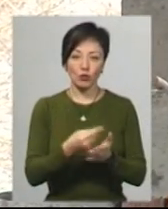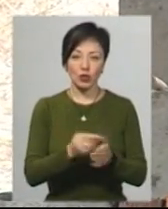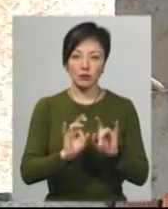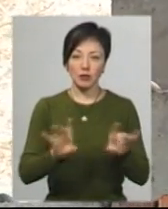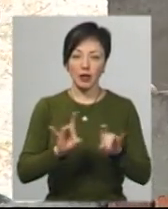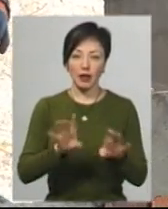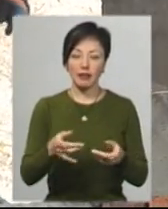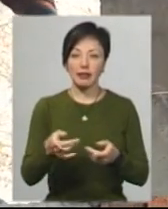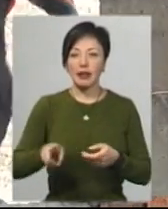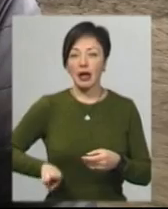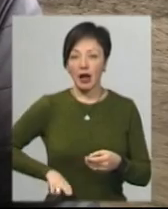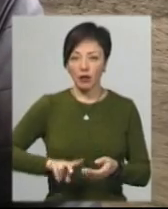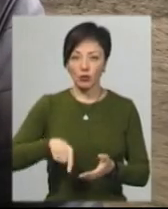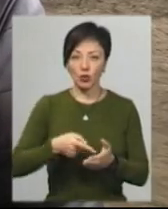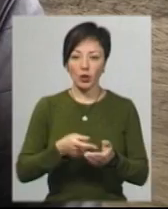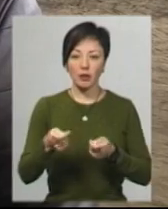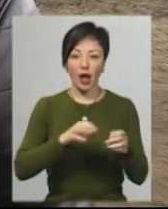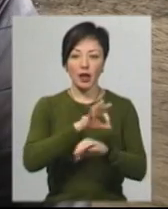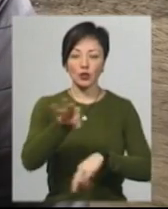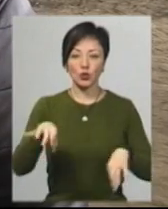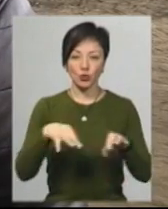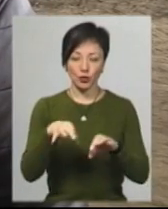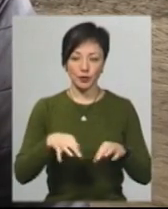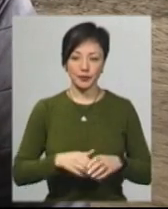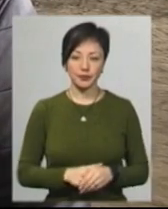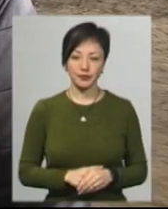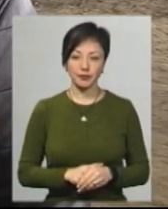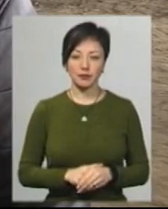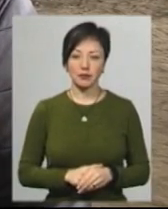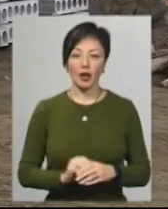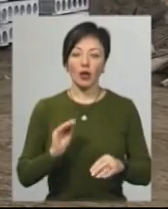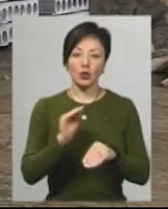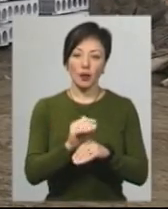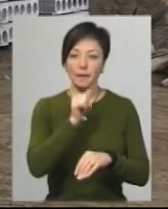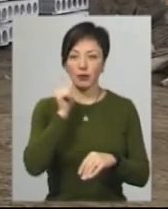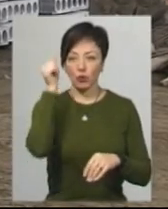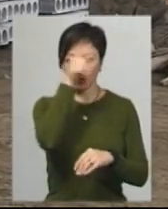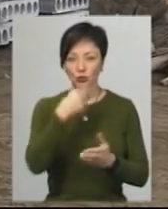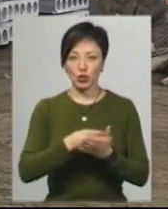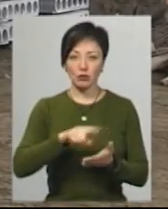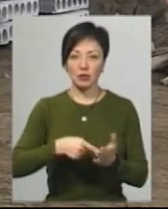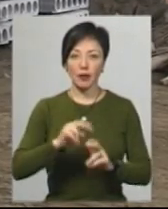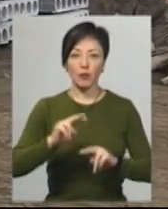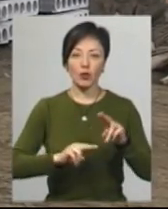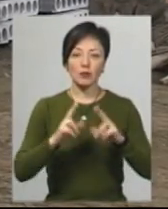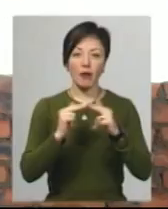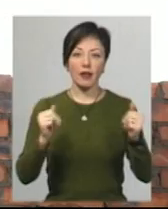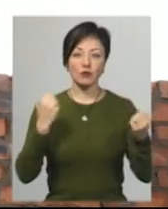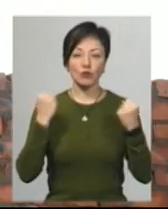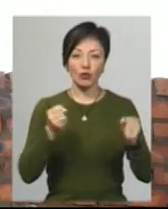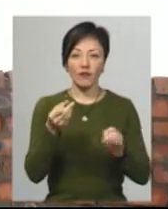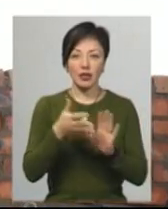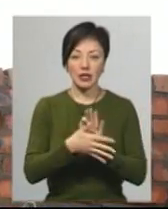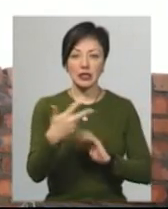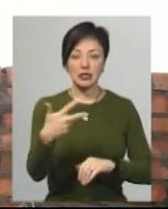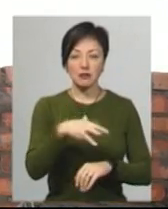міського департаменту архітектури, містобудування та земельних ресурсів Олександр Чорнієвич. Додає, минулоріч з бюджету міста на будівництво палацу спорту витратили